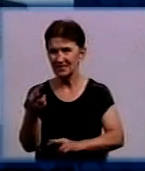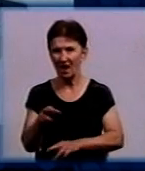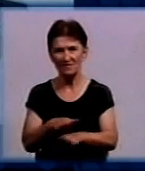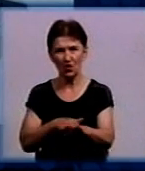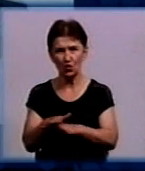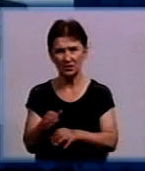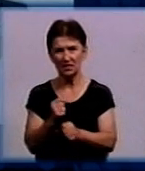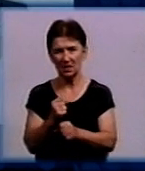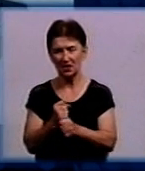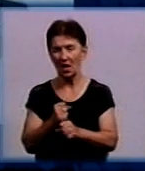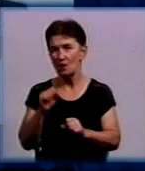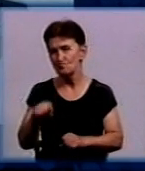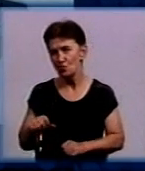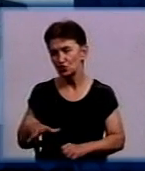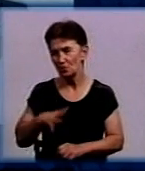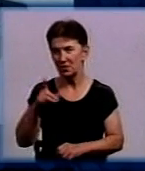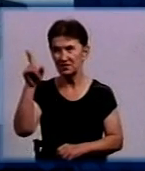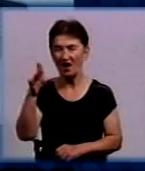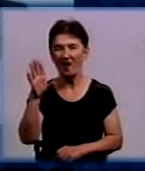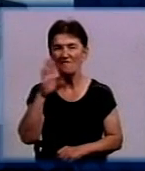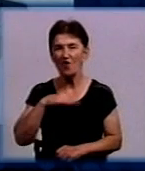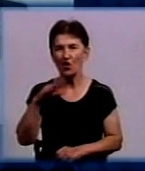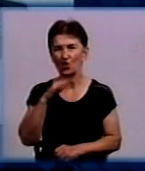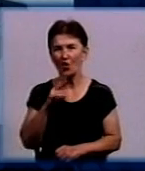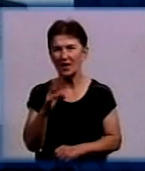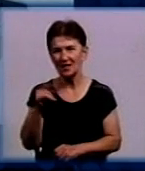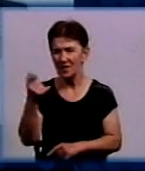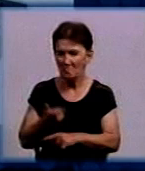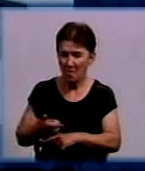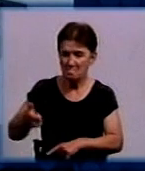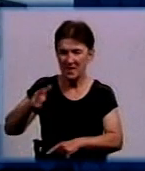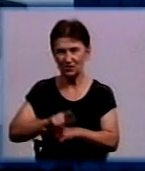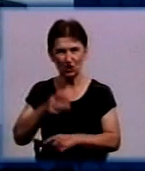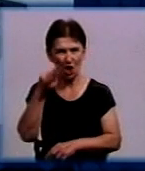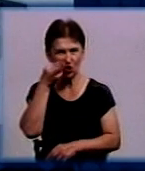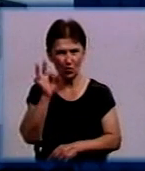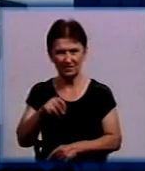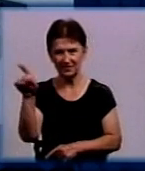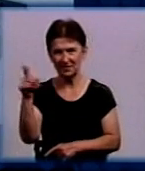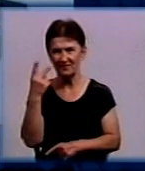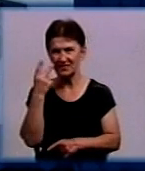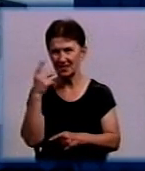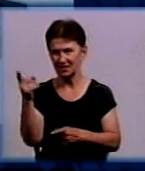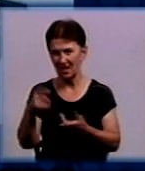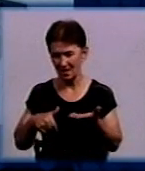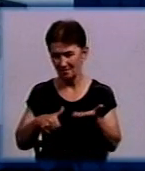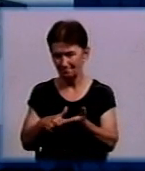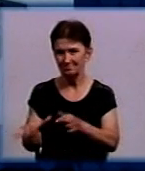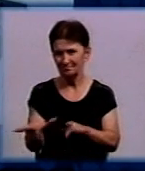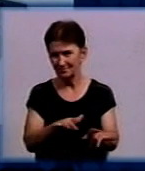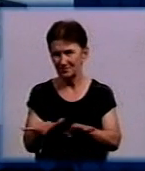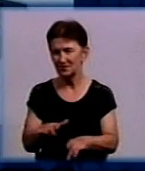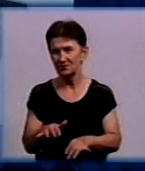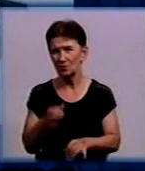Можливо, у водоканалу набагато більше досвіду. Вони завжди виступають підрядникам, коли ми проводимо капітальний чи